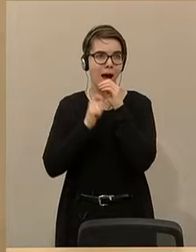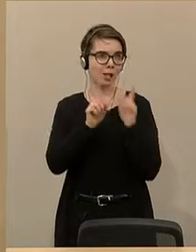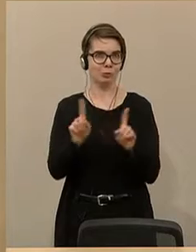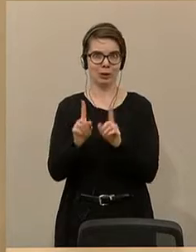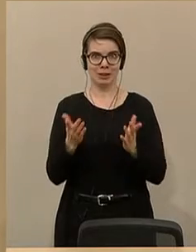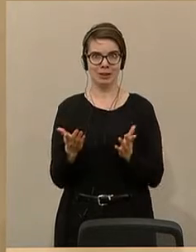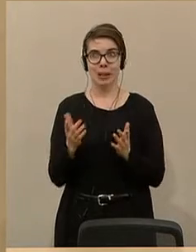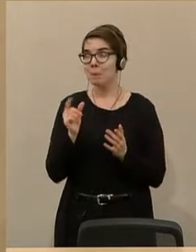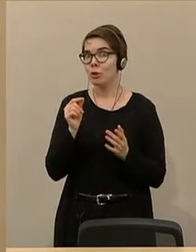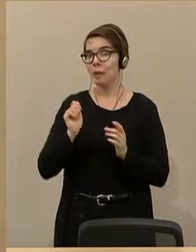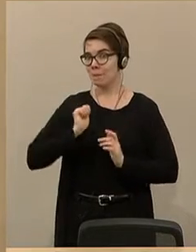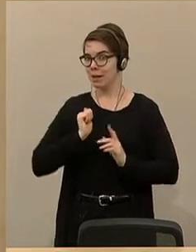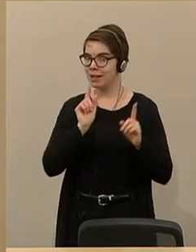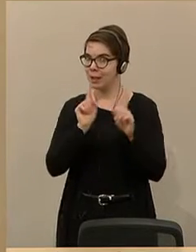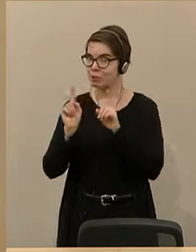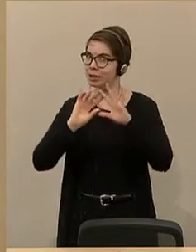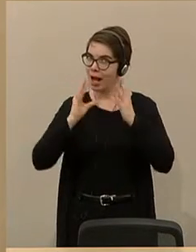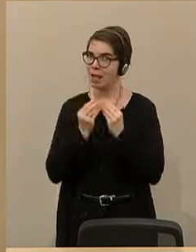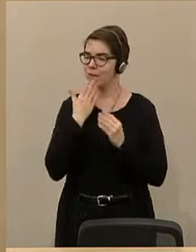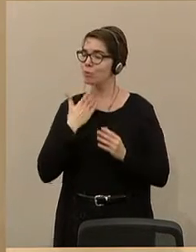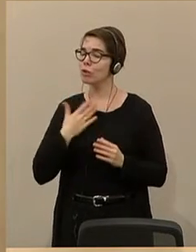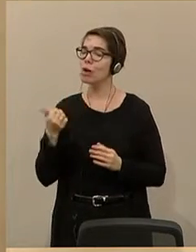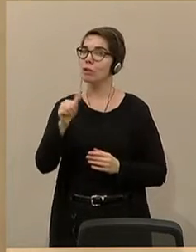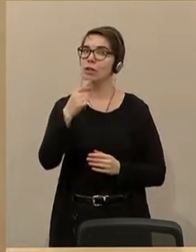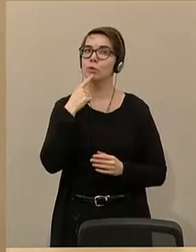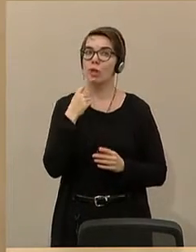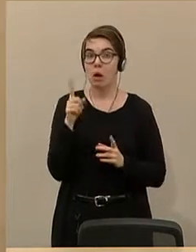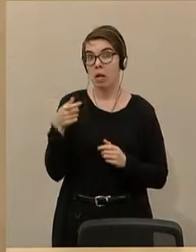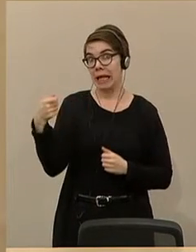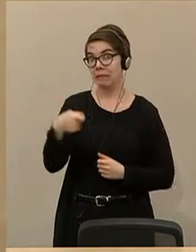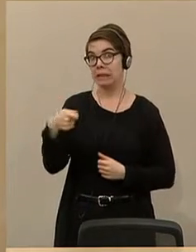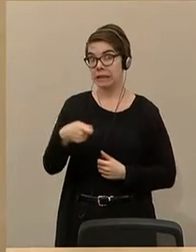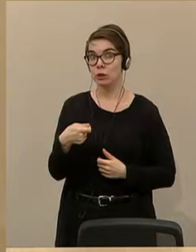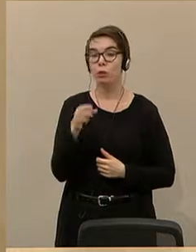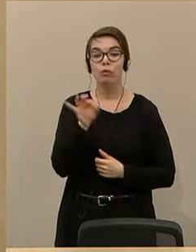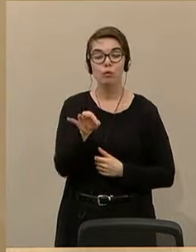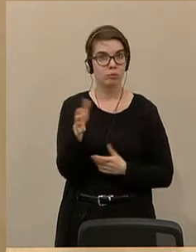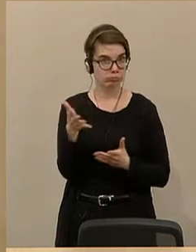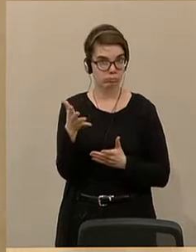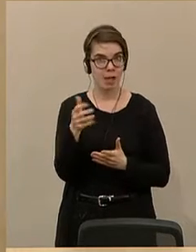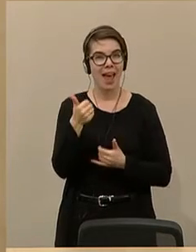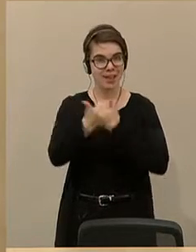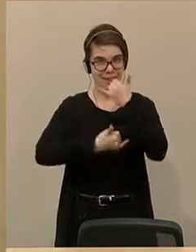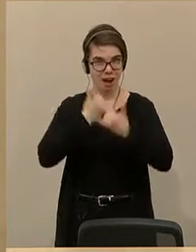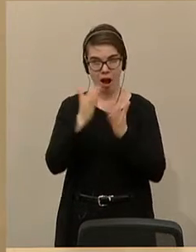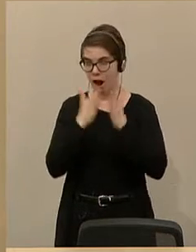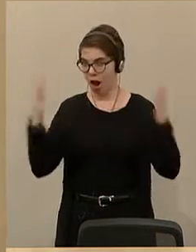Militärmusik ist, und das muss auch gesagt werden, eine Investition in jährlich rund 250